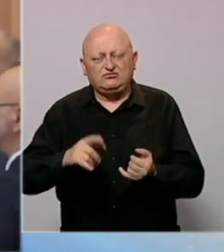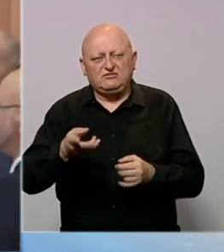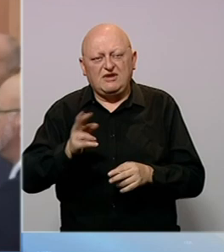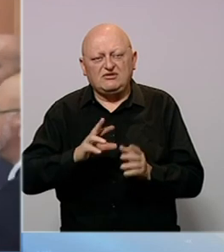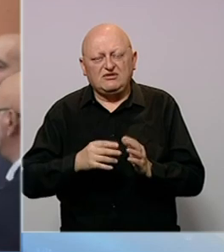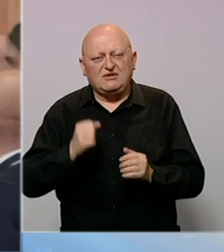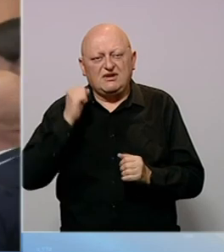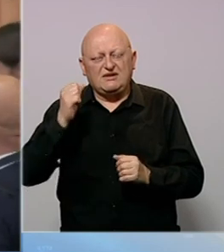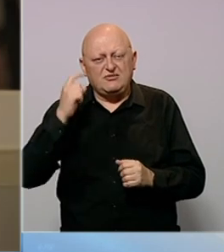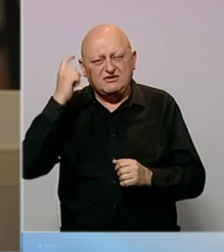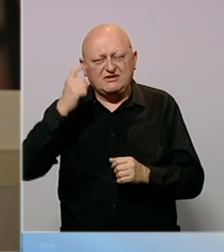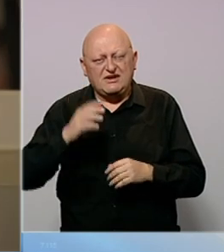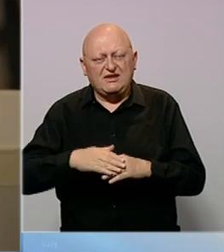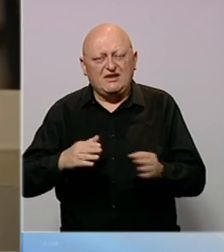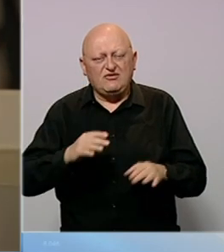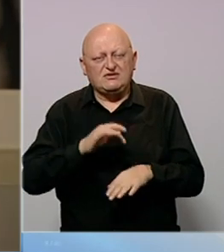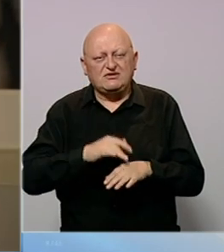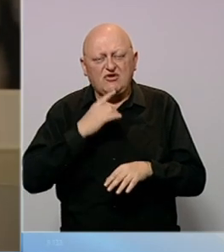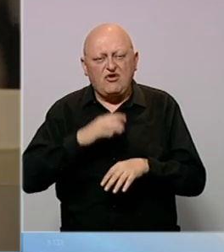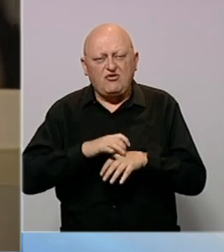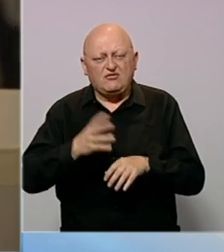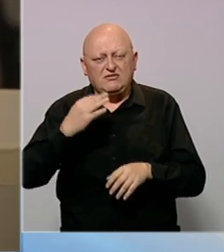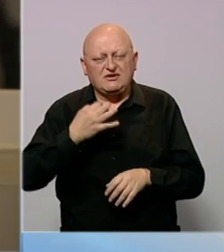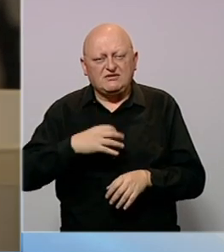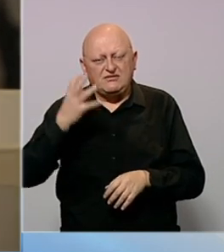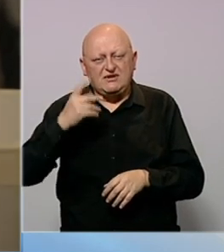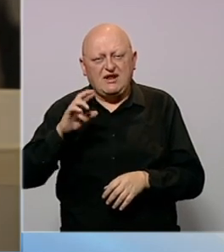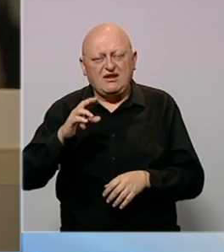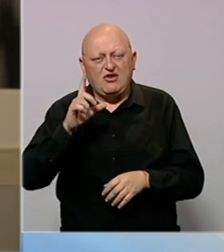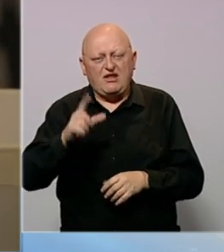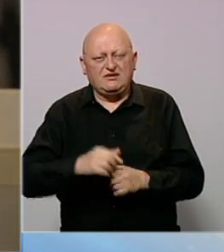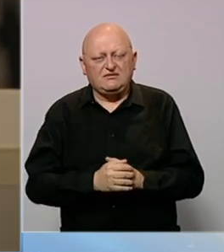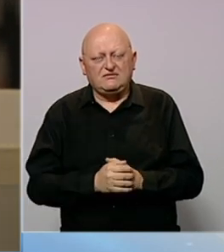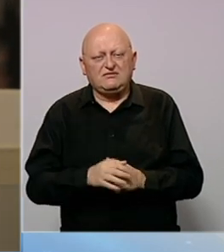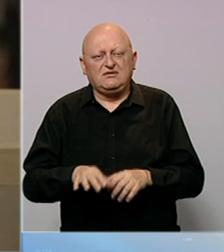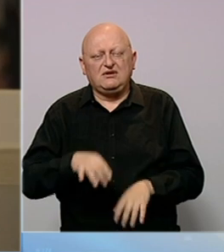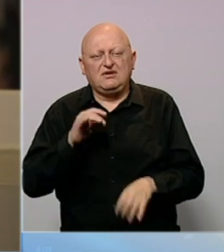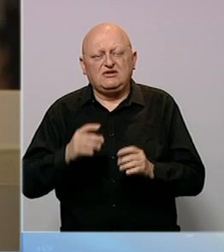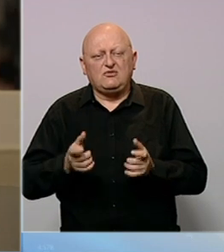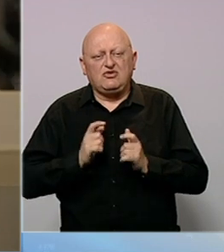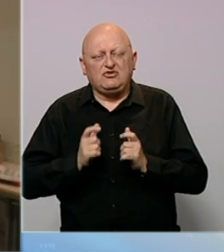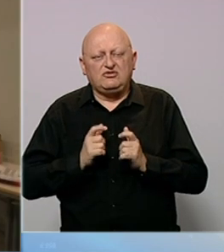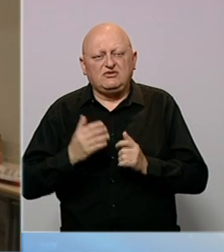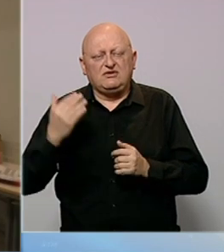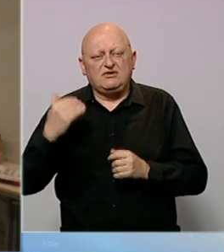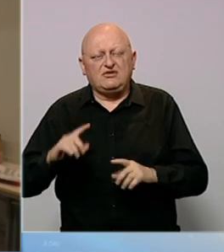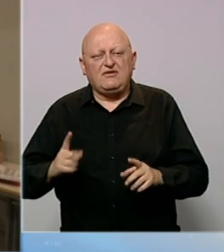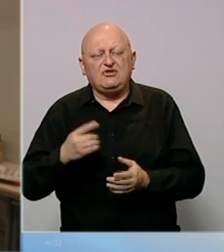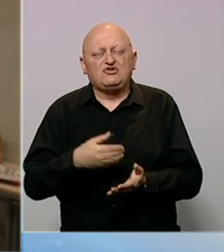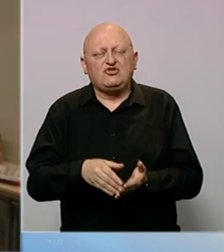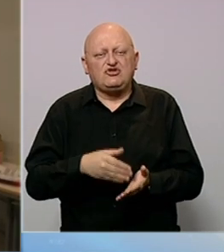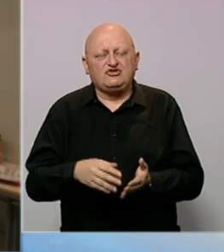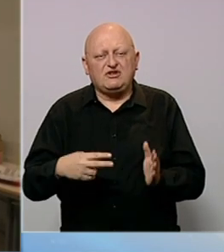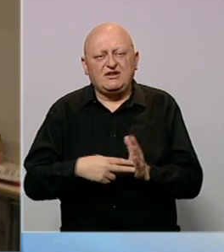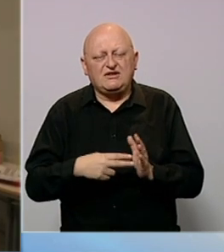se biće demokratska stranka lijevog centra koju vodi bivši premier Enrico Leta. Izbore građani dočekuju s teretom visokih troškova